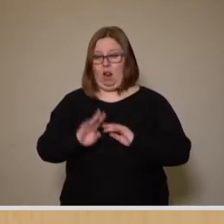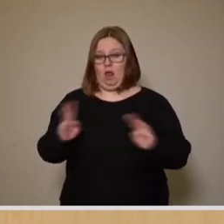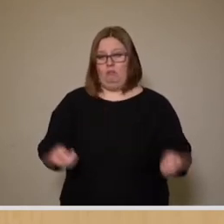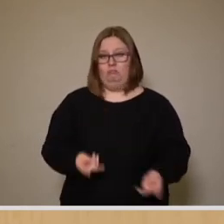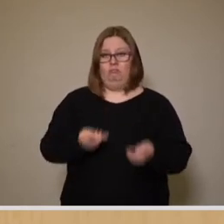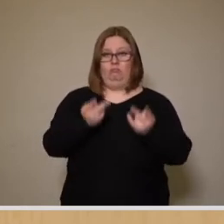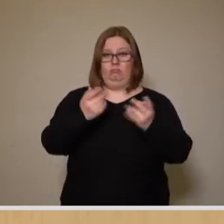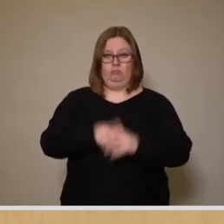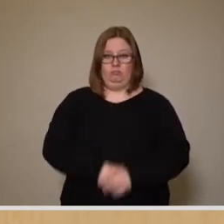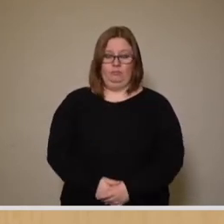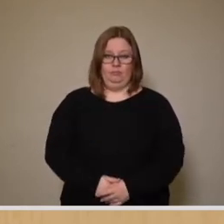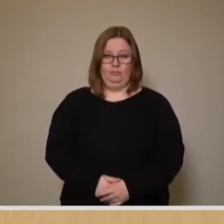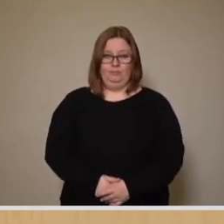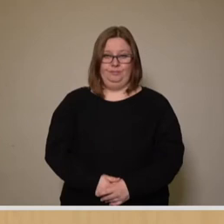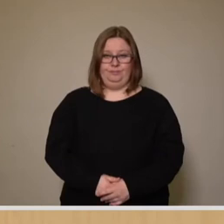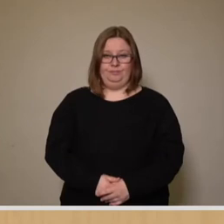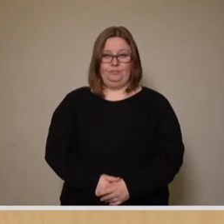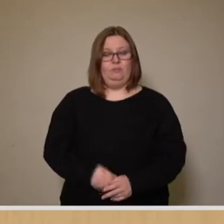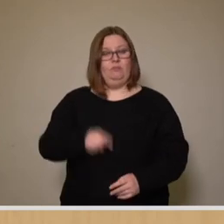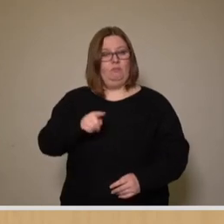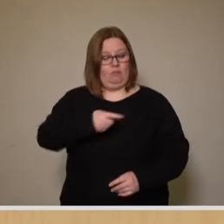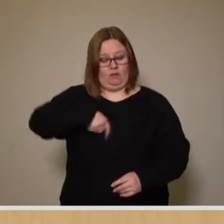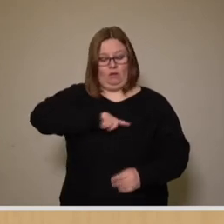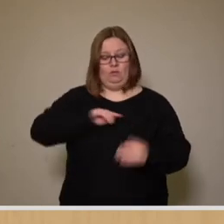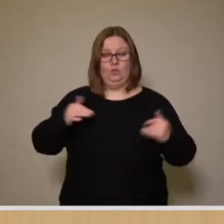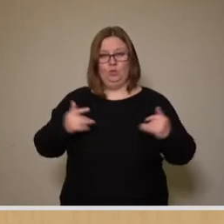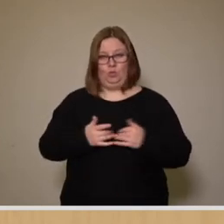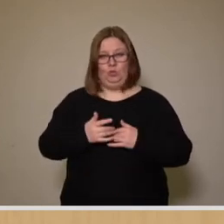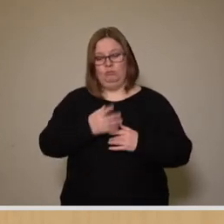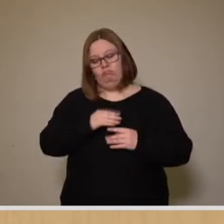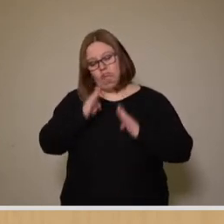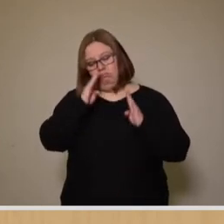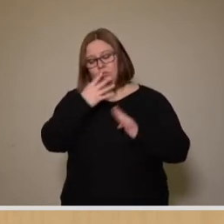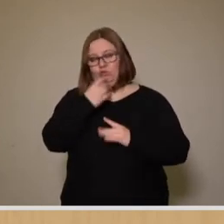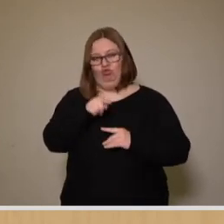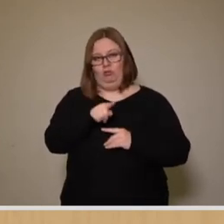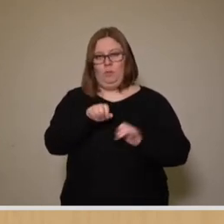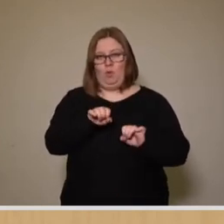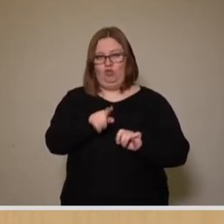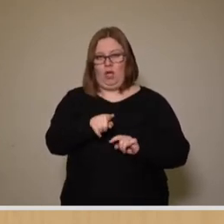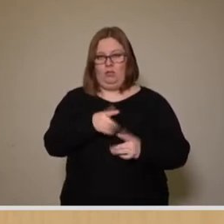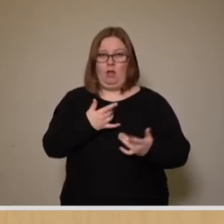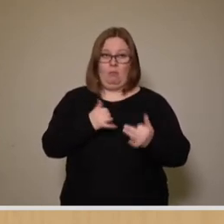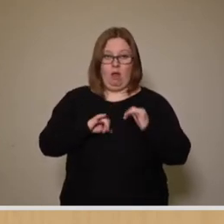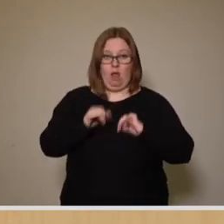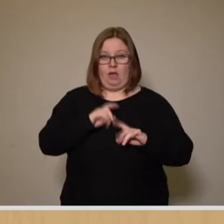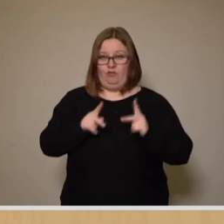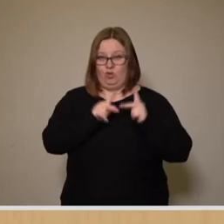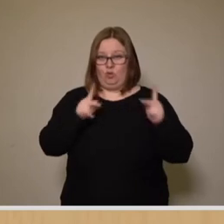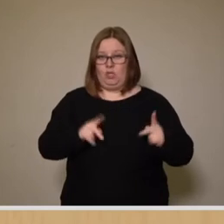Funktion erfüllt. Diese von uns Grünen favorisierte Option steht leider nach der